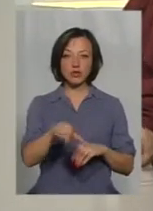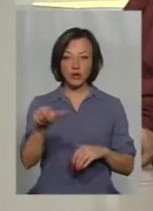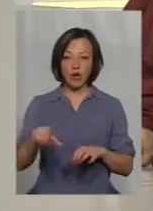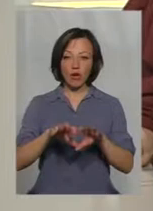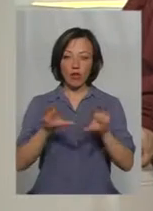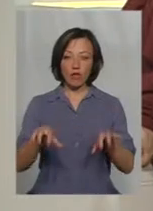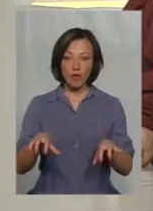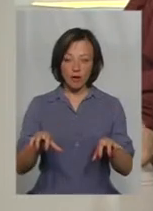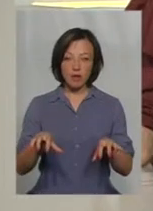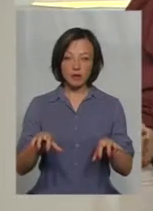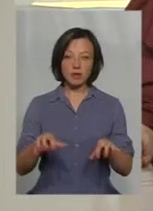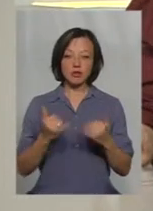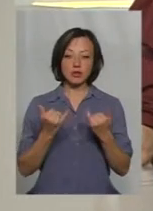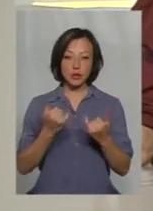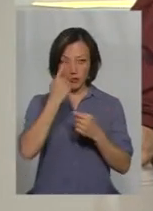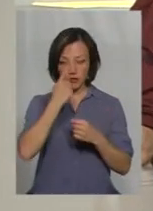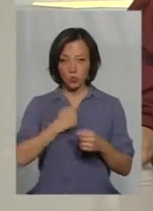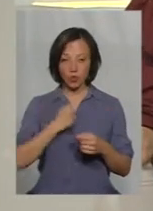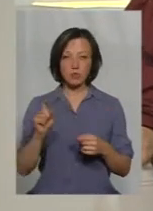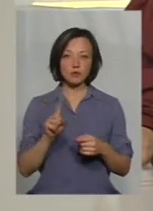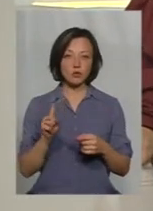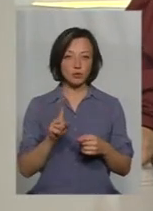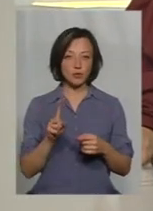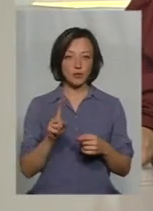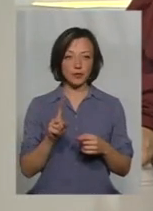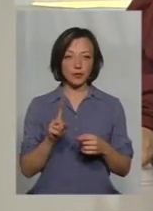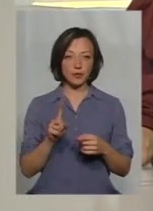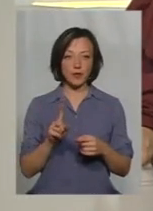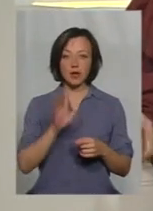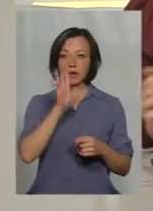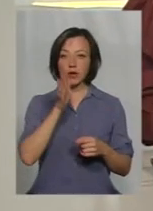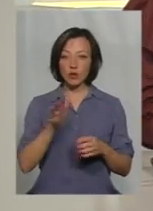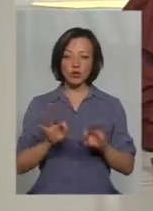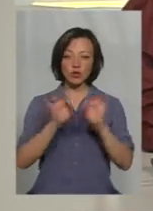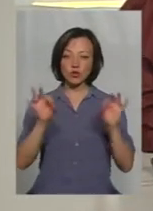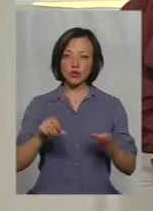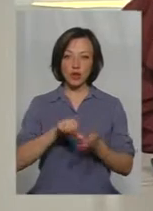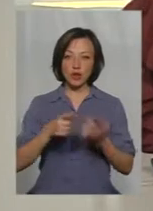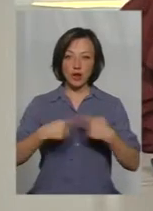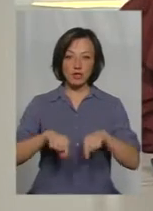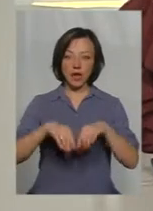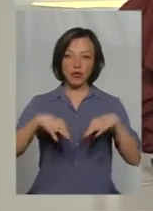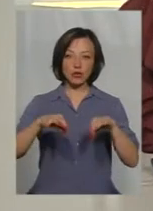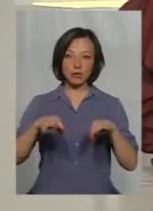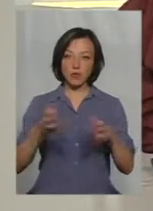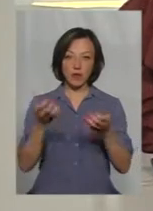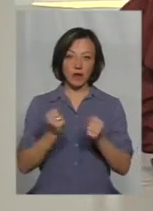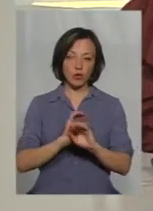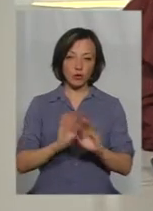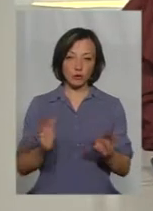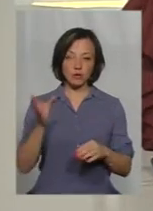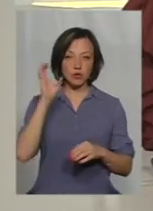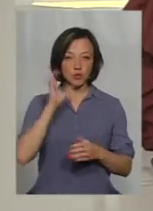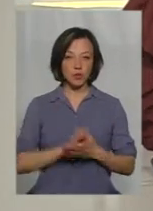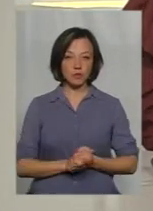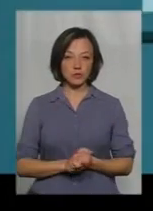її голова Володимир Якимчук сьогодні повідомив, що років із п'ять жоден із членів організації автомобіля не отримав. Давайте